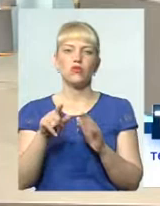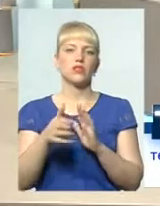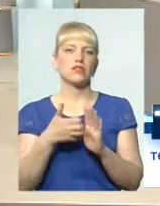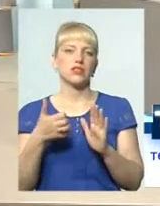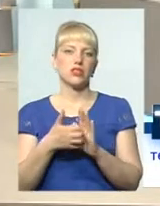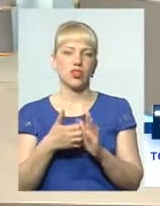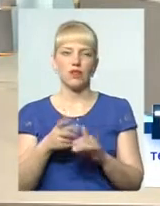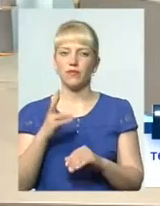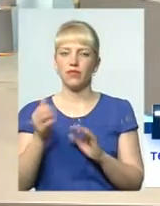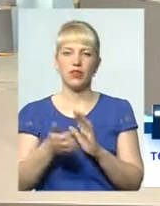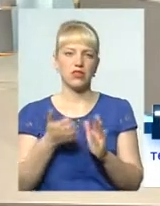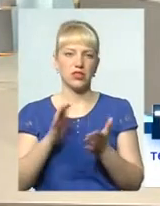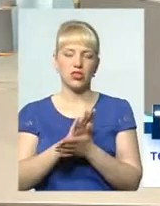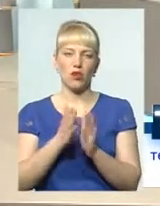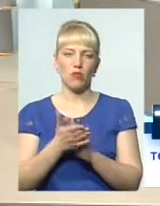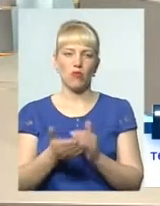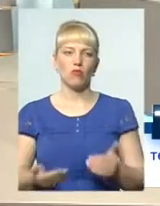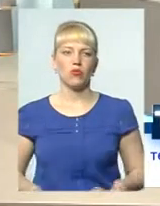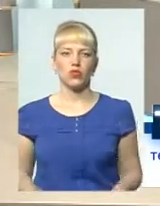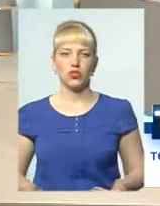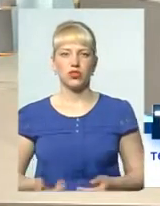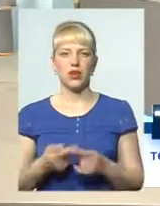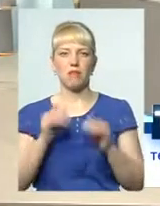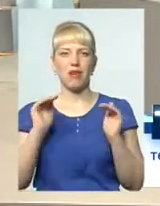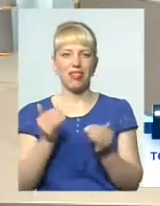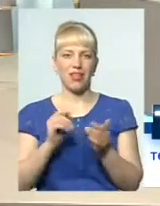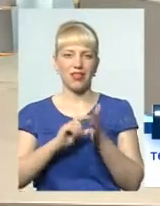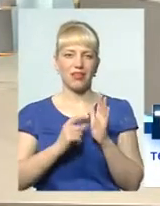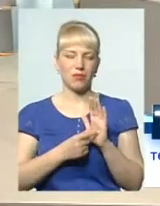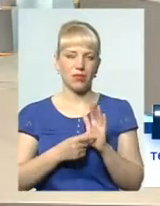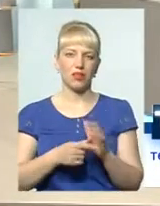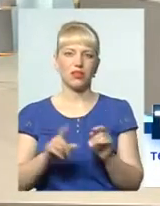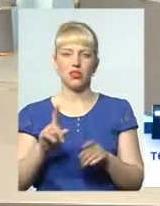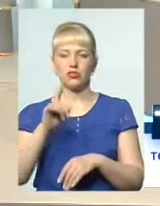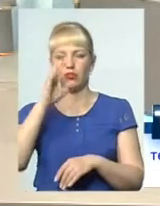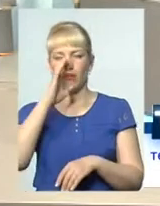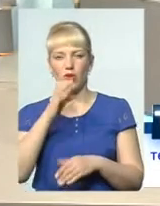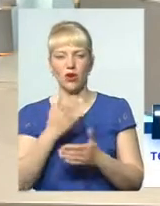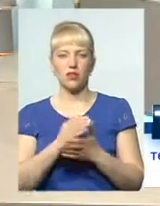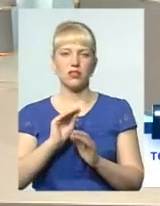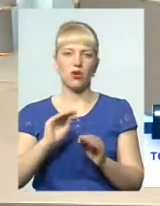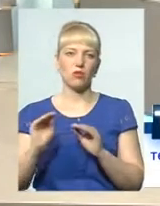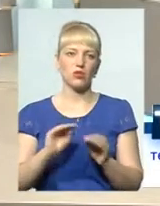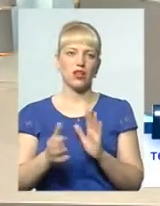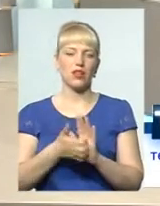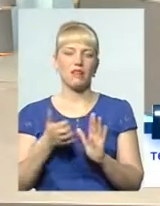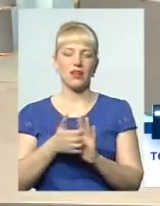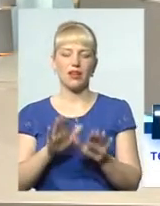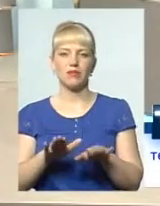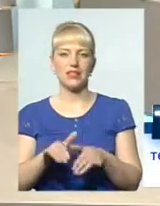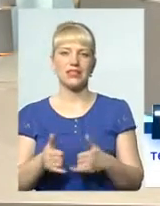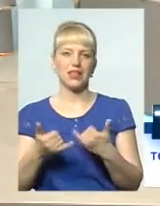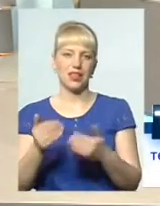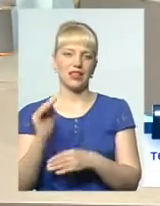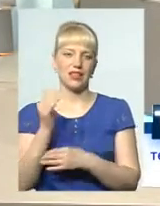Не вистачає умов про життя, тобто маленька кімнатка, щось там погано з облаштуванням, не вистачає міста для дитини